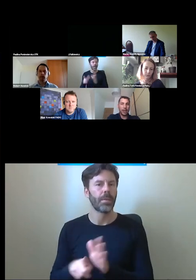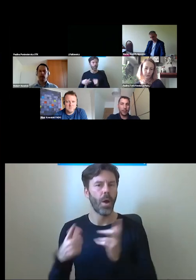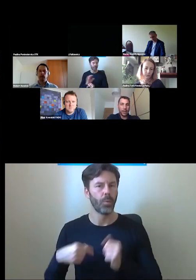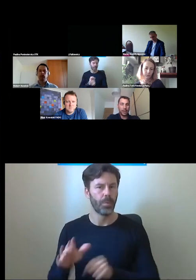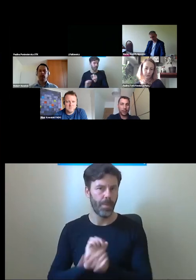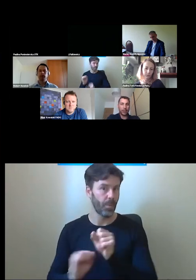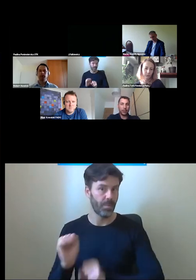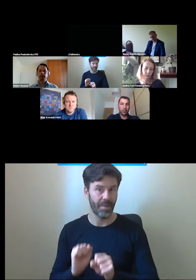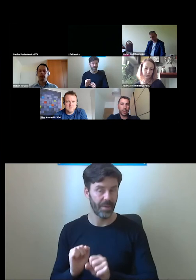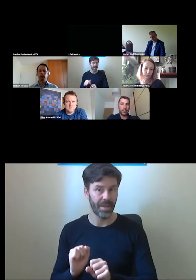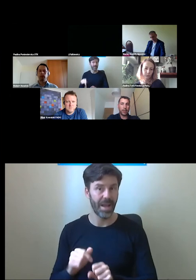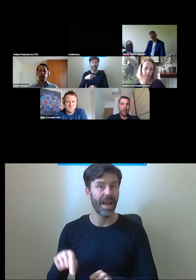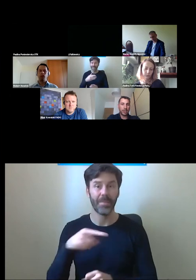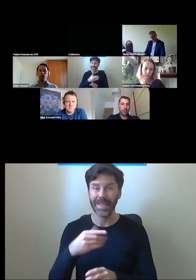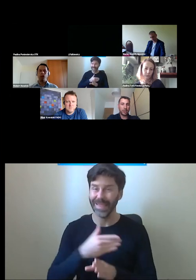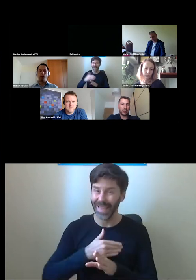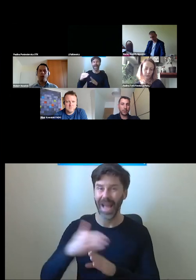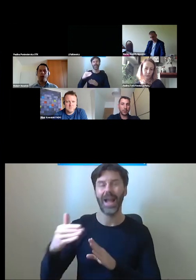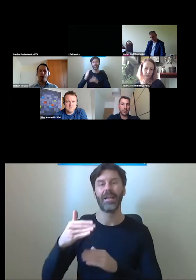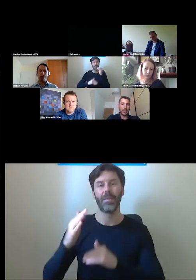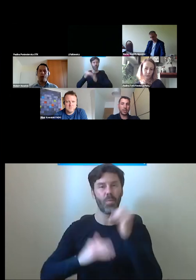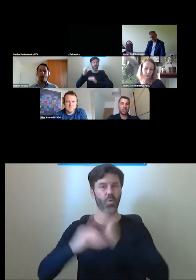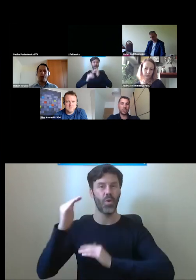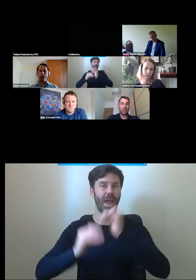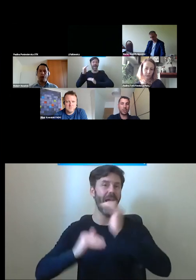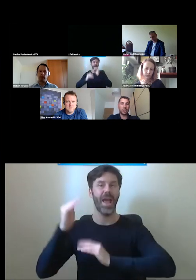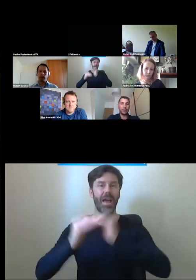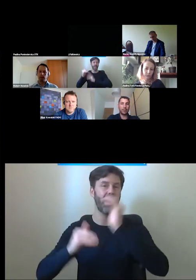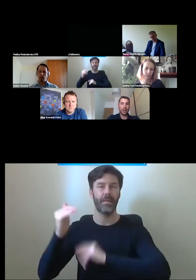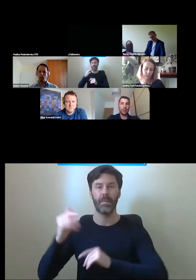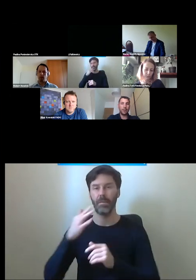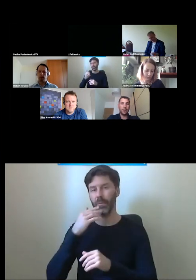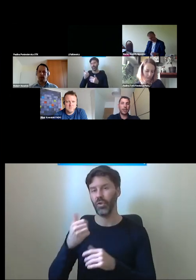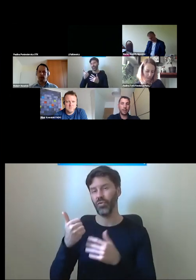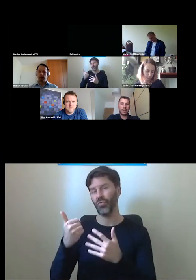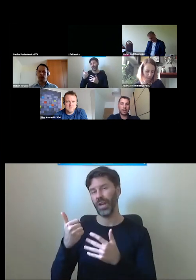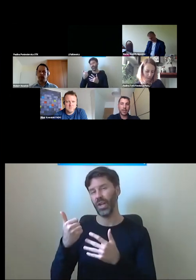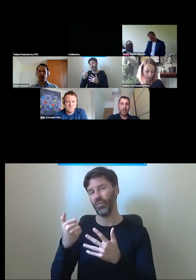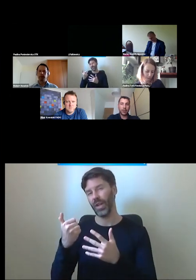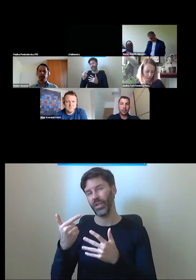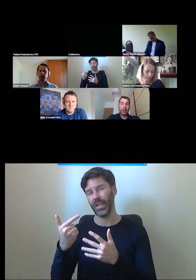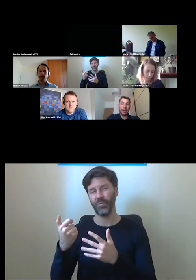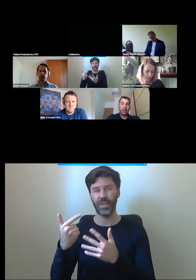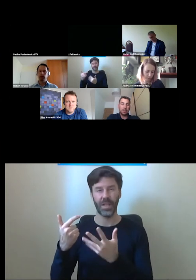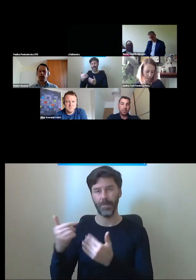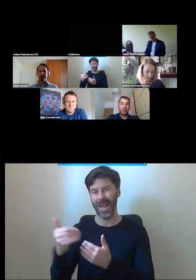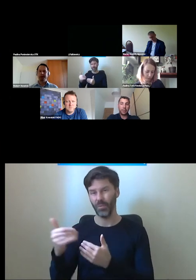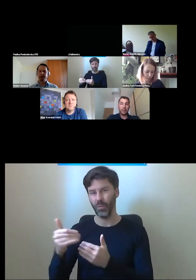ale my dalej te kładki budujemy. Dalej każemy się ludziom wspinać na 6-7 metrów. Dalej powstają